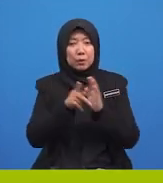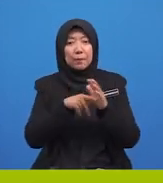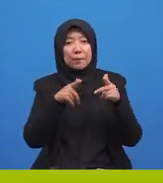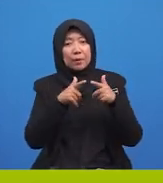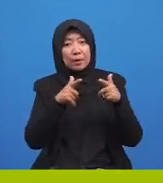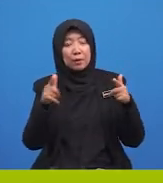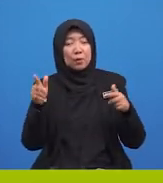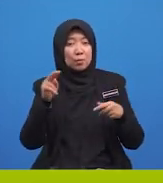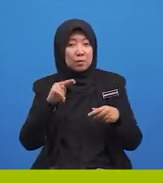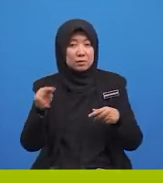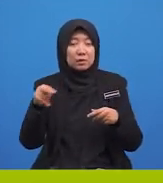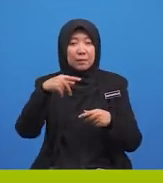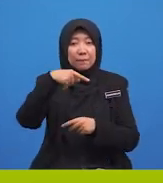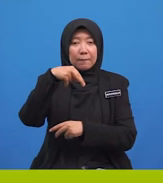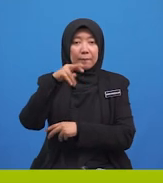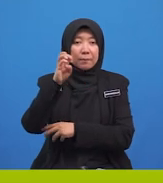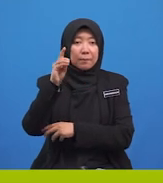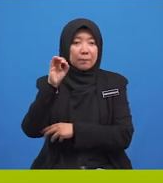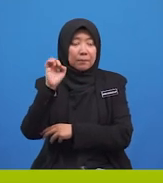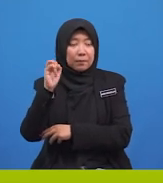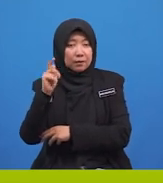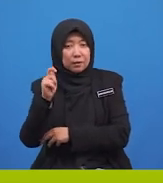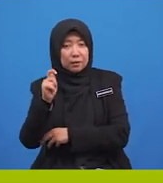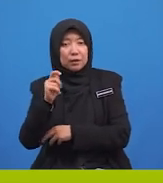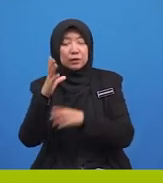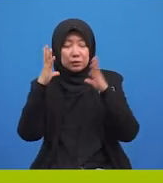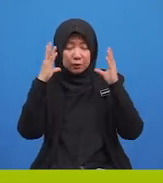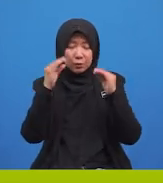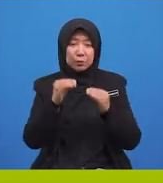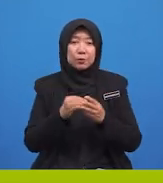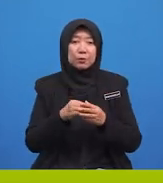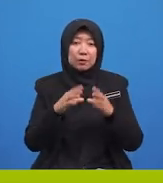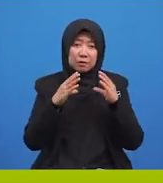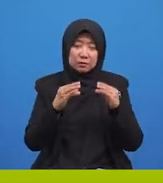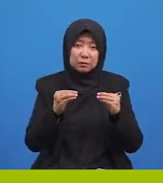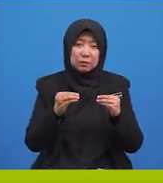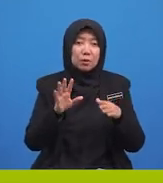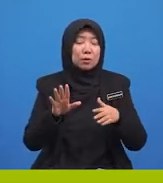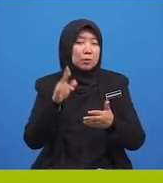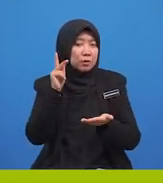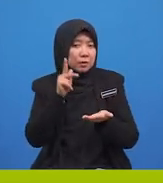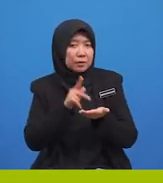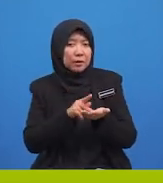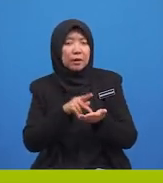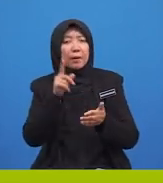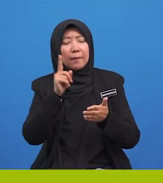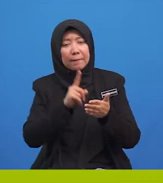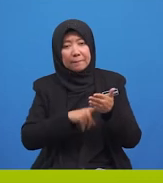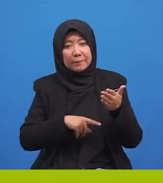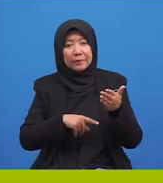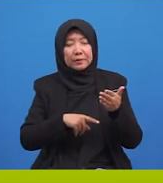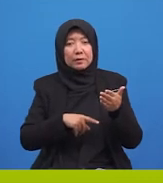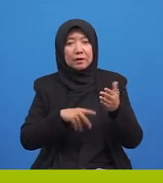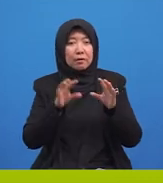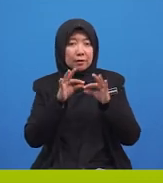predikat, Cikgu ingin mengajak kamu mengenalpasti apakah predikat ayat-ayat yang telah dibaca tadi.